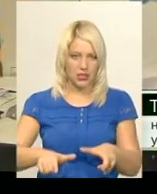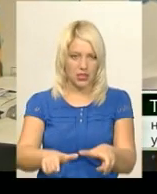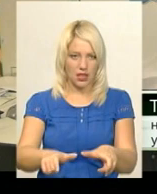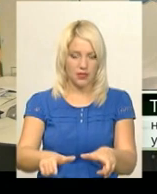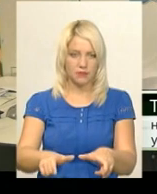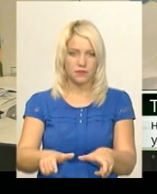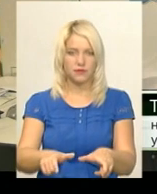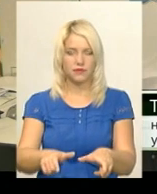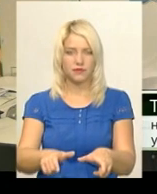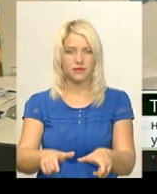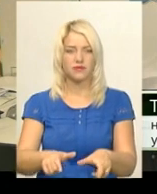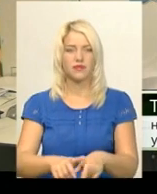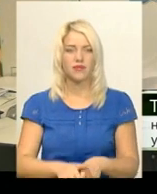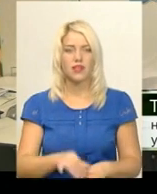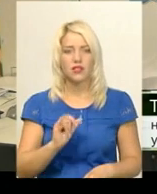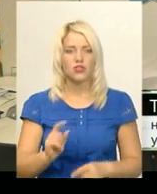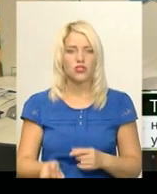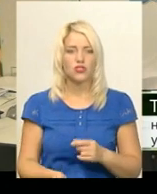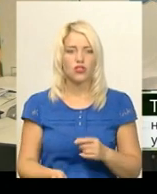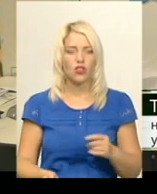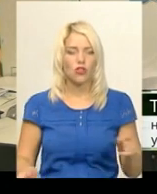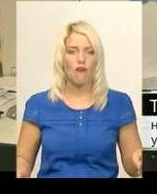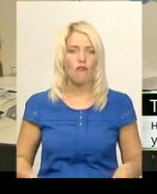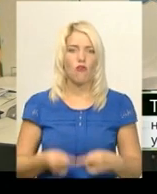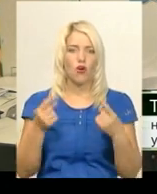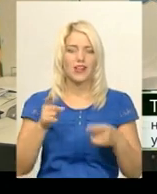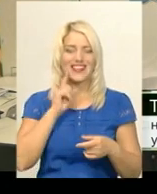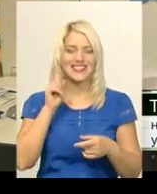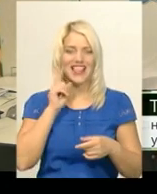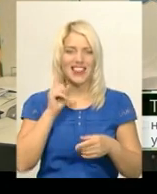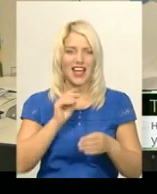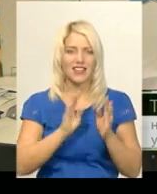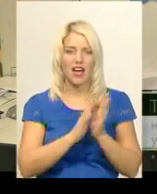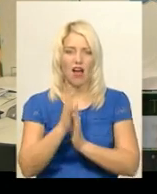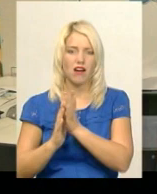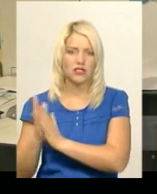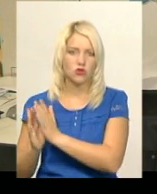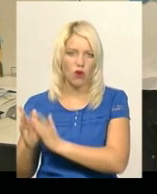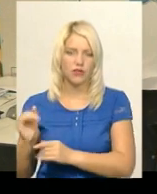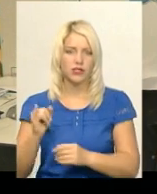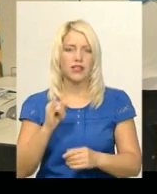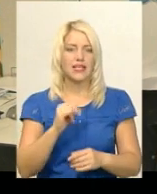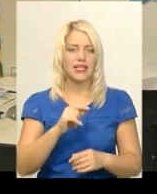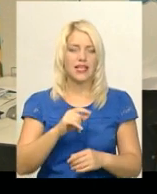створення зелених газонів, створення екопарковки,